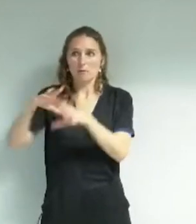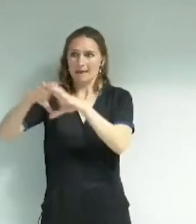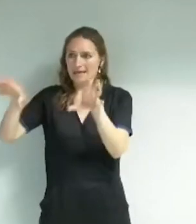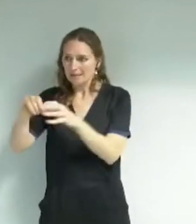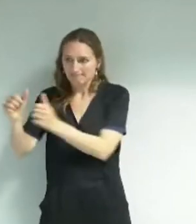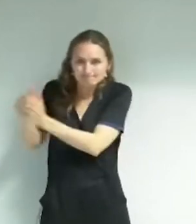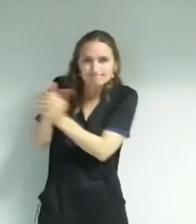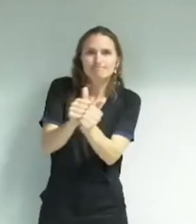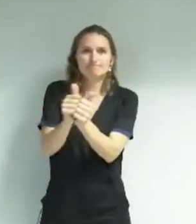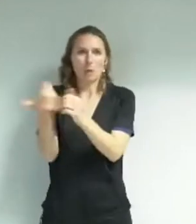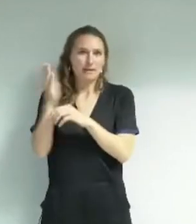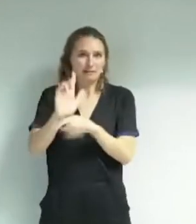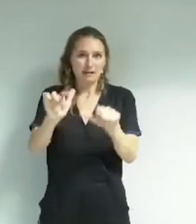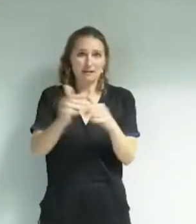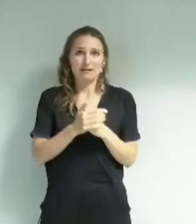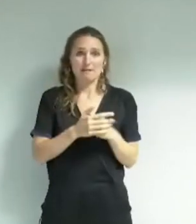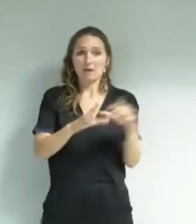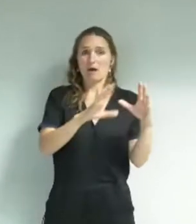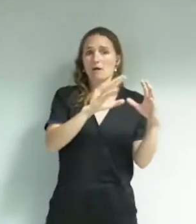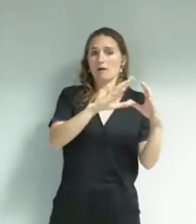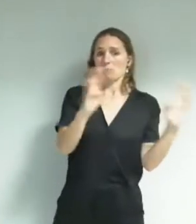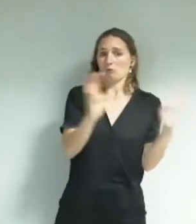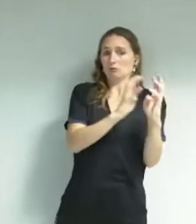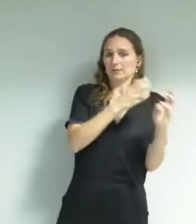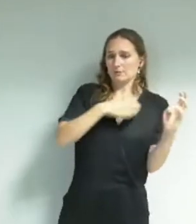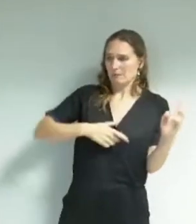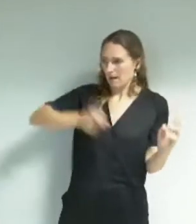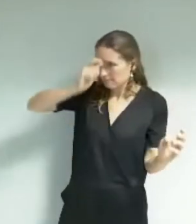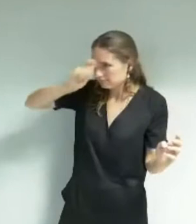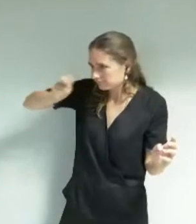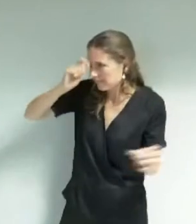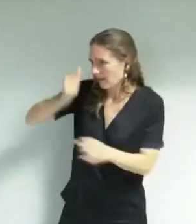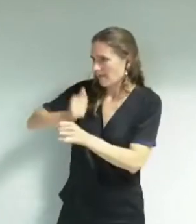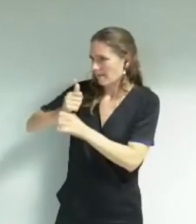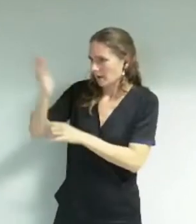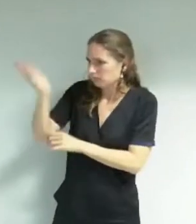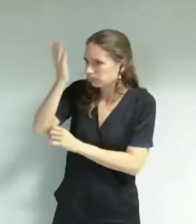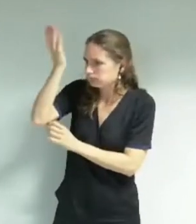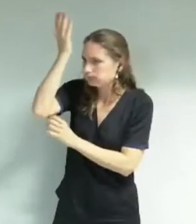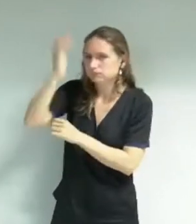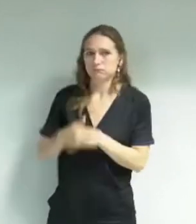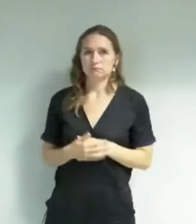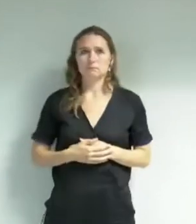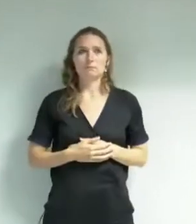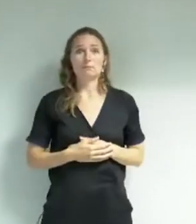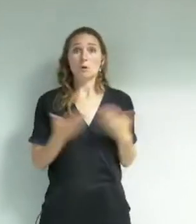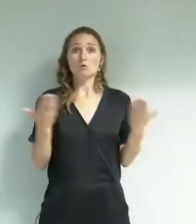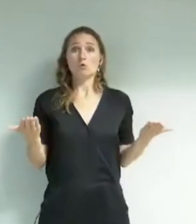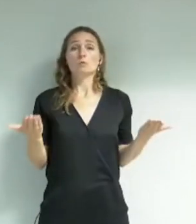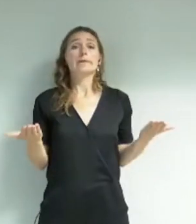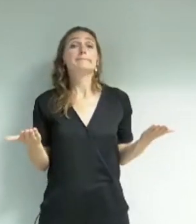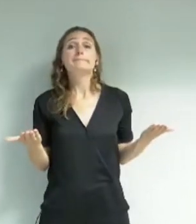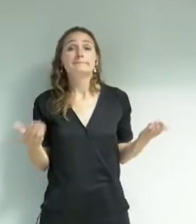C'était la reconnaissance rendue par le conseil municipal au travail d'excellence ainsi réalisé. Aujourd'hui,